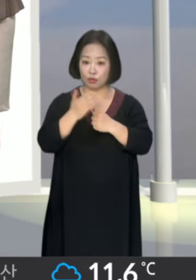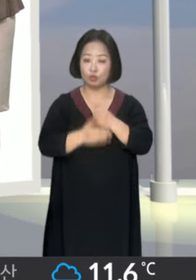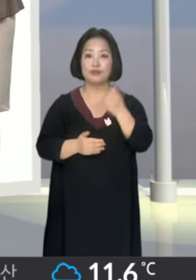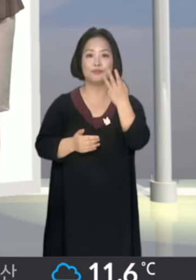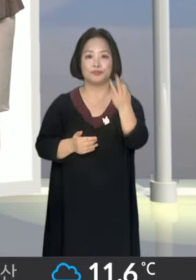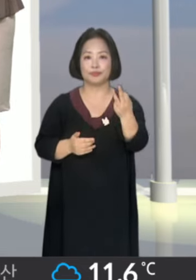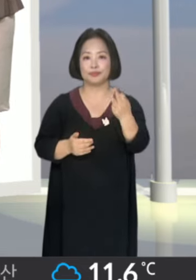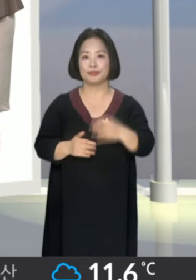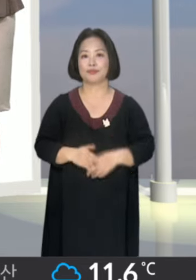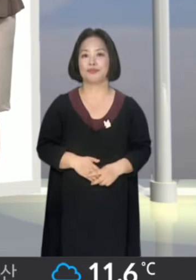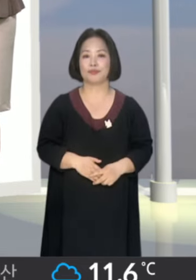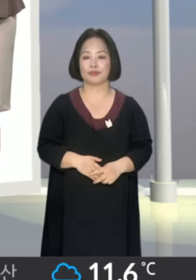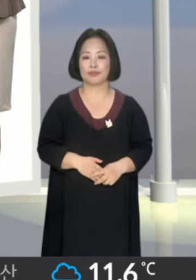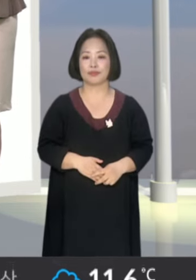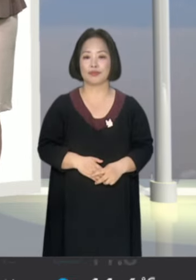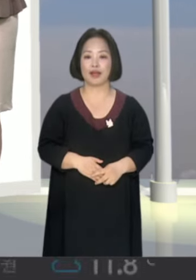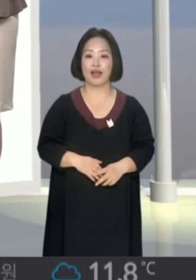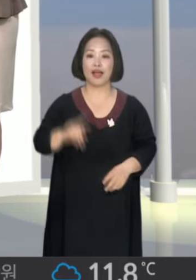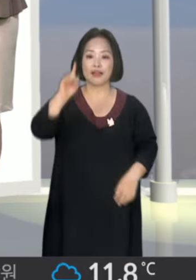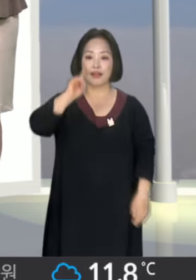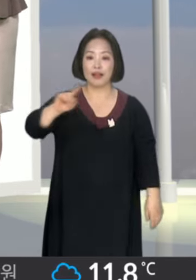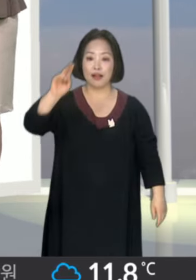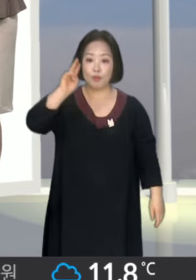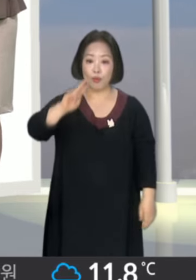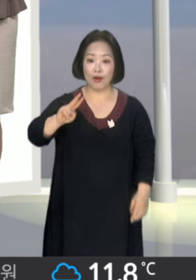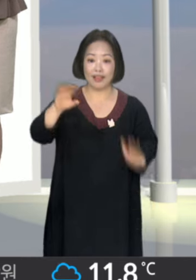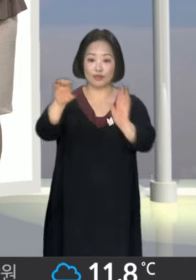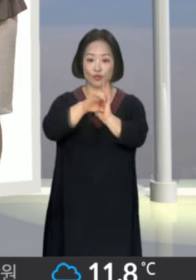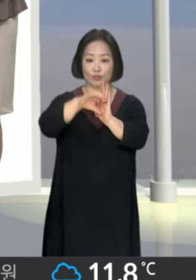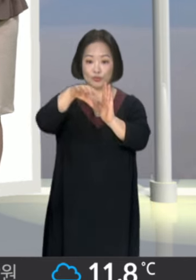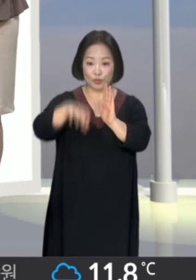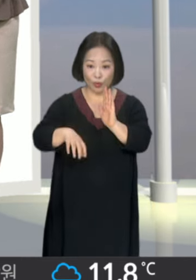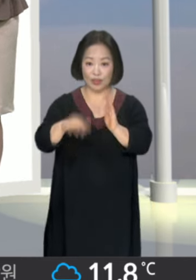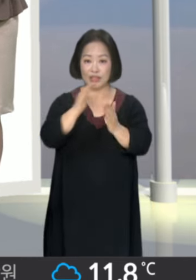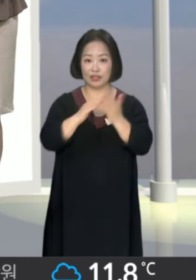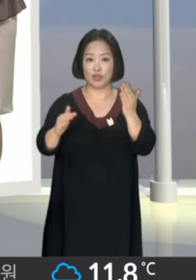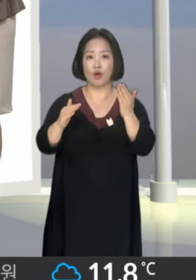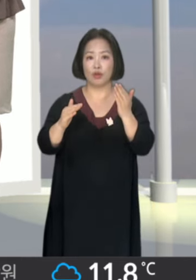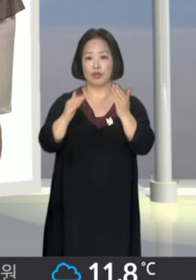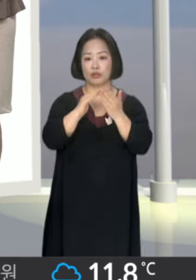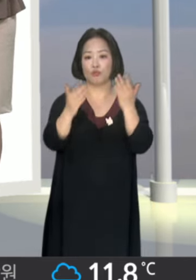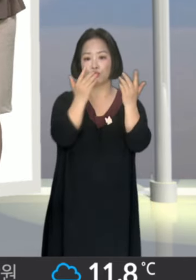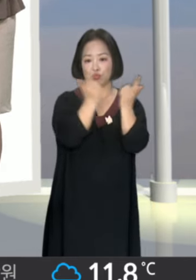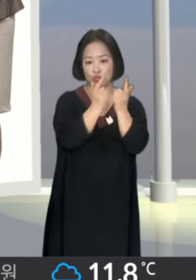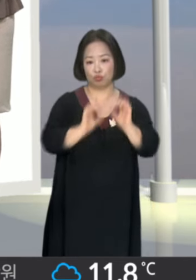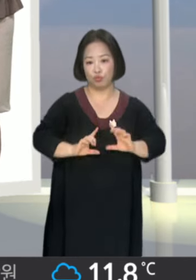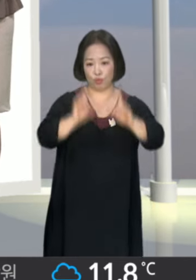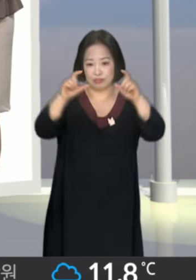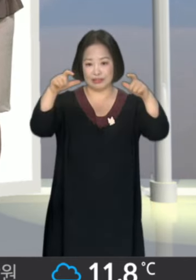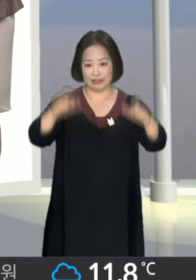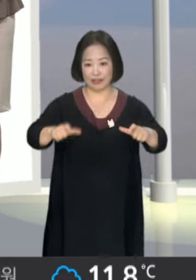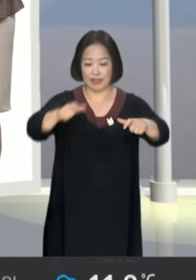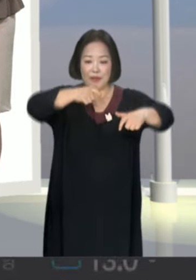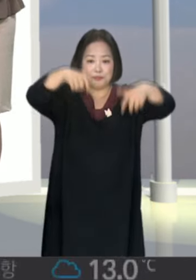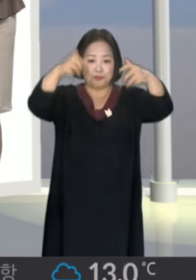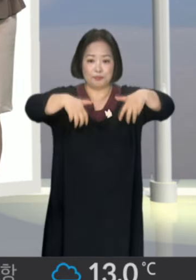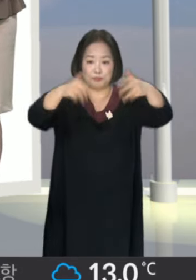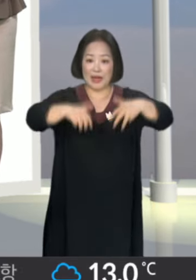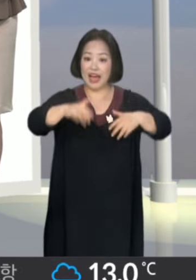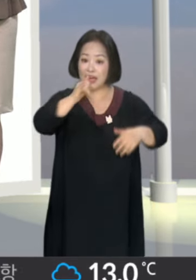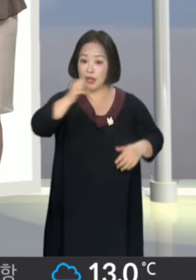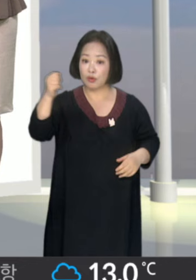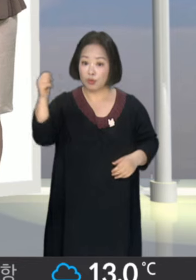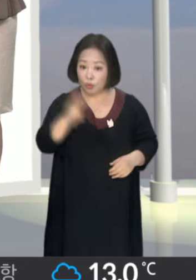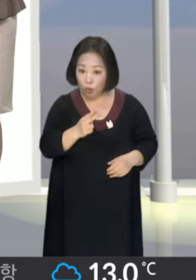13도까지 오르겠습니다. 모레도 중부지방과 전북 동부에는 산발적으로 비가 살짝 지날 수 있겠고요.